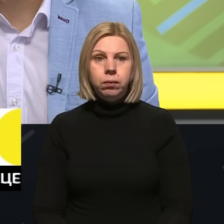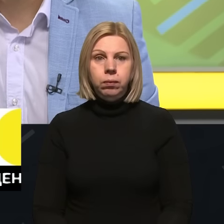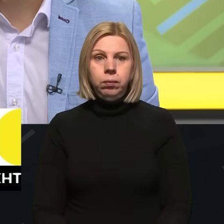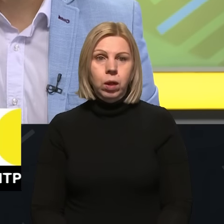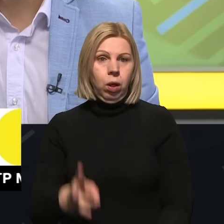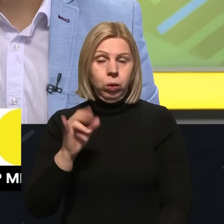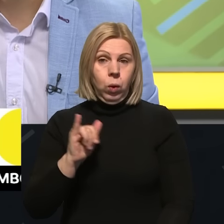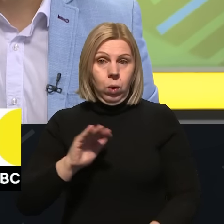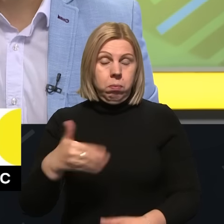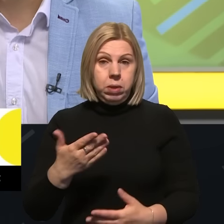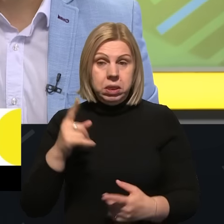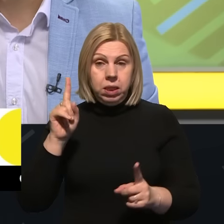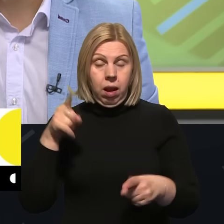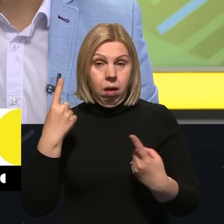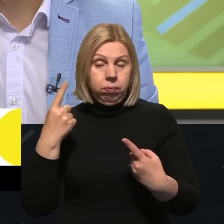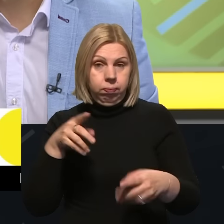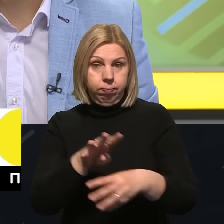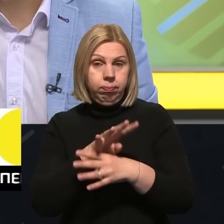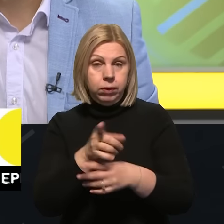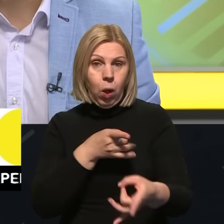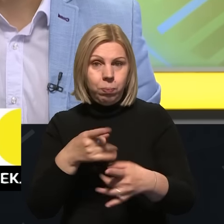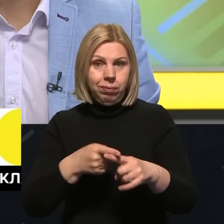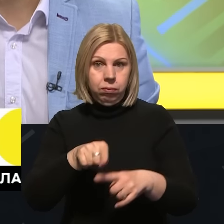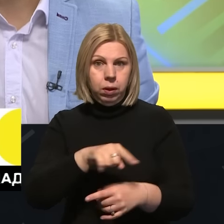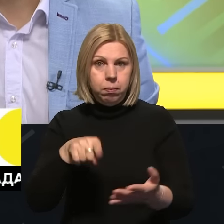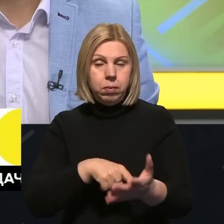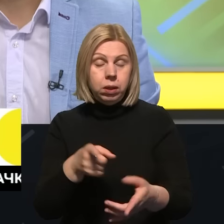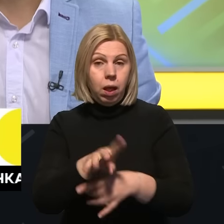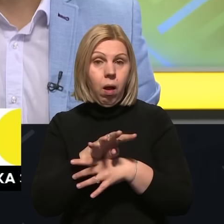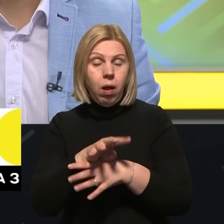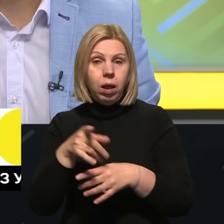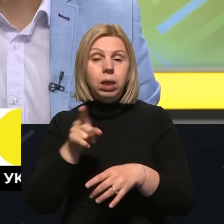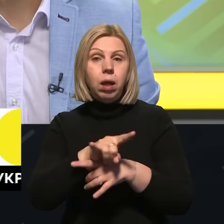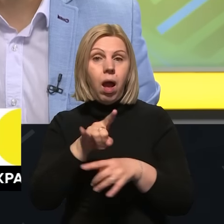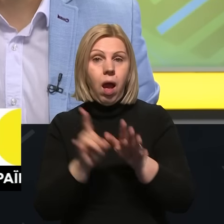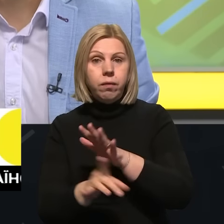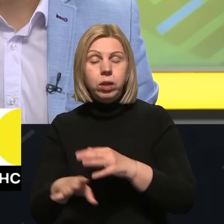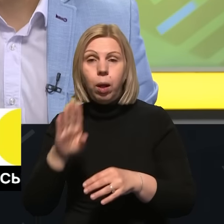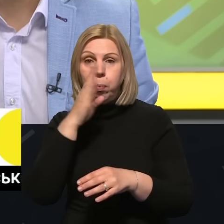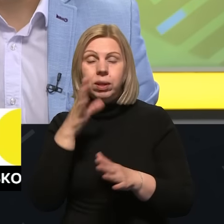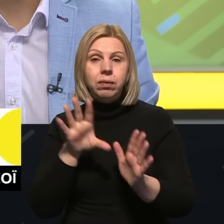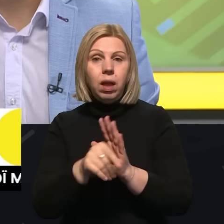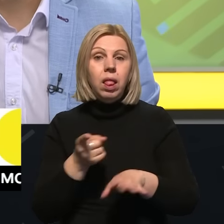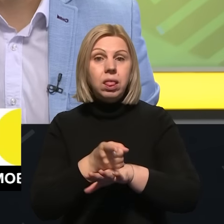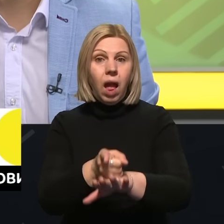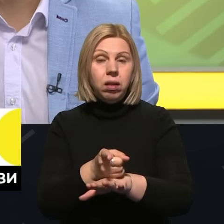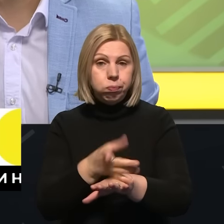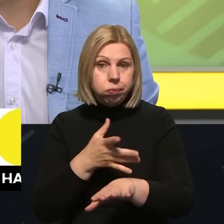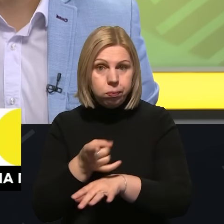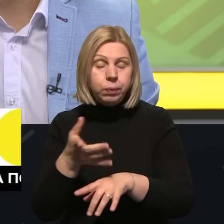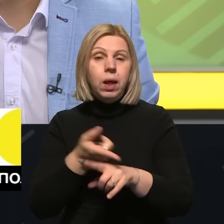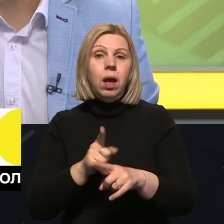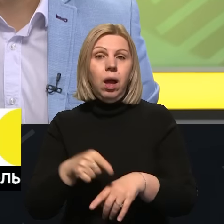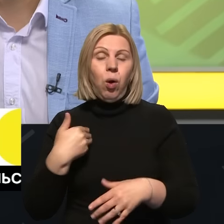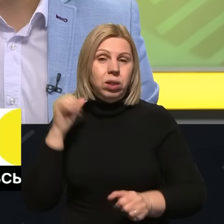Ну, після масових артобстрілів стосовно цього міста, артобстрілів і авіодарів, Противник залучає бронетехніку, намагається